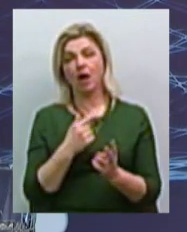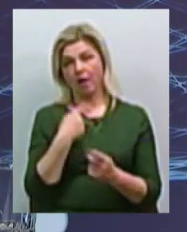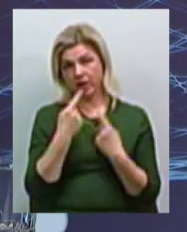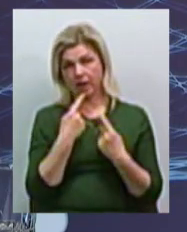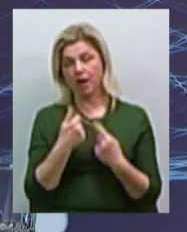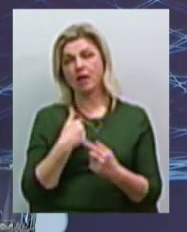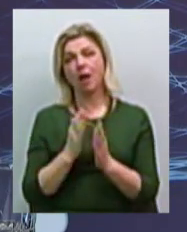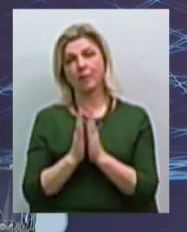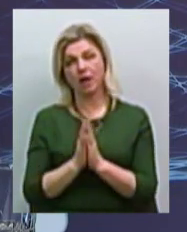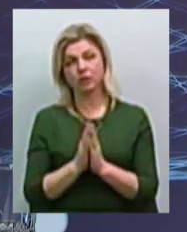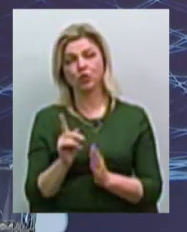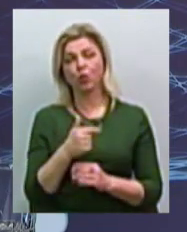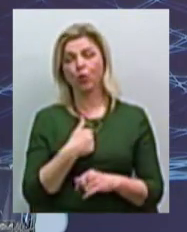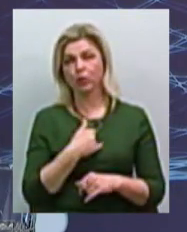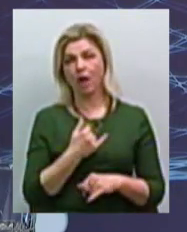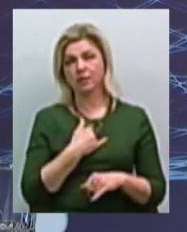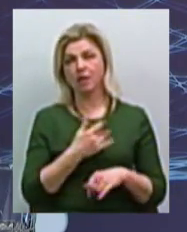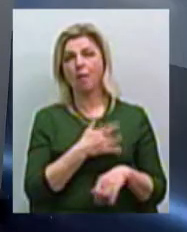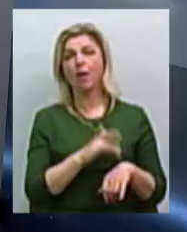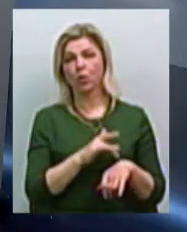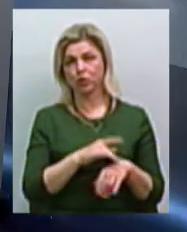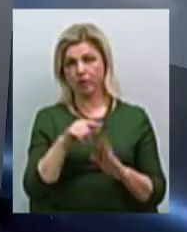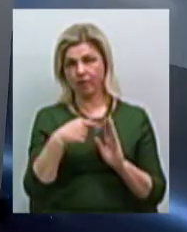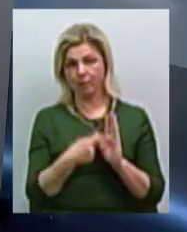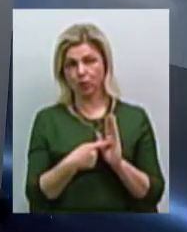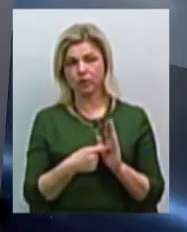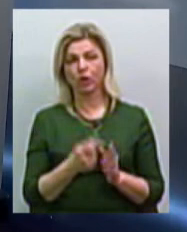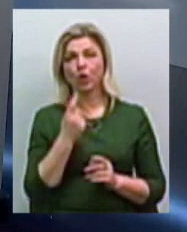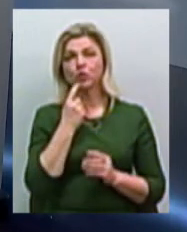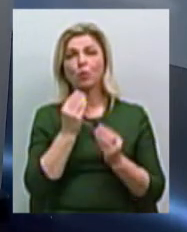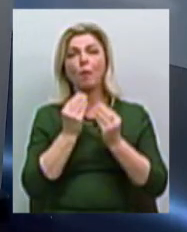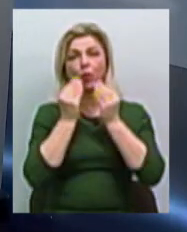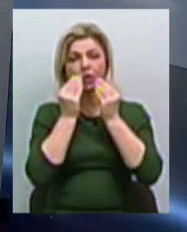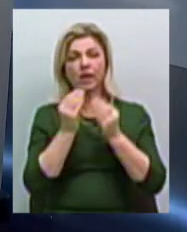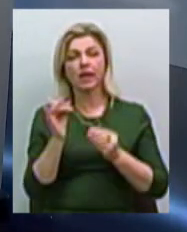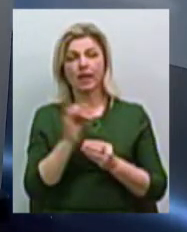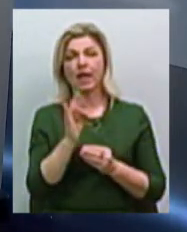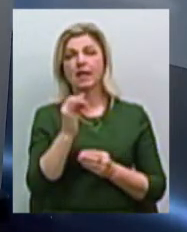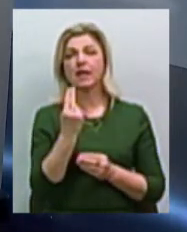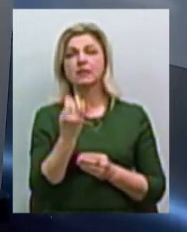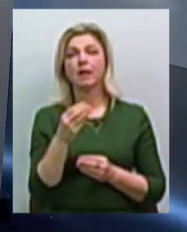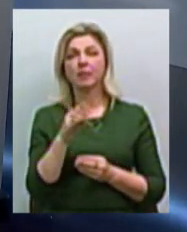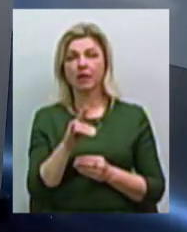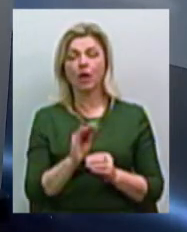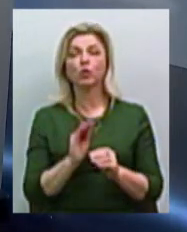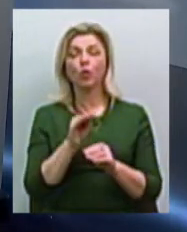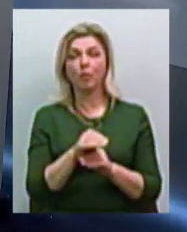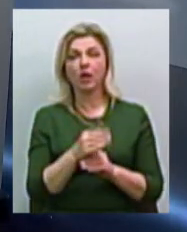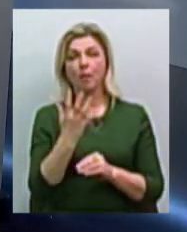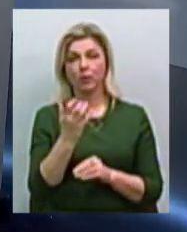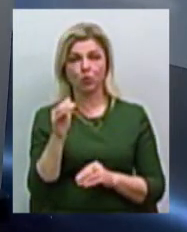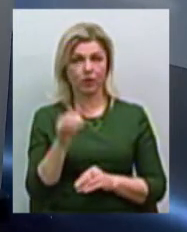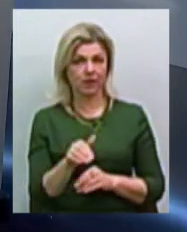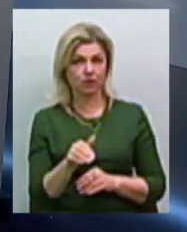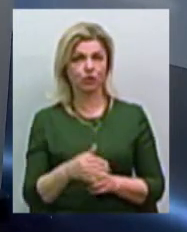то, що у нас болючий вопрос. це перший. Зубопротезування і рецепти добавить 500 тисяч.